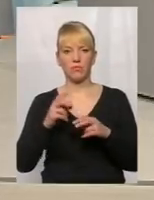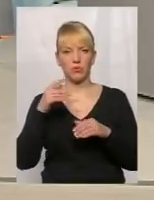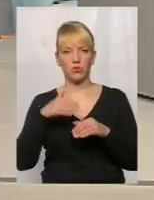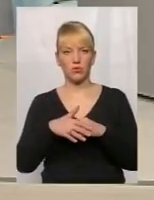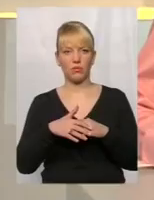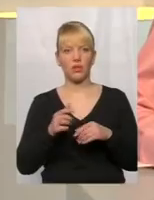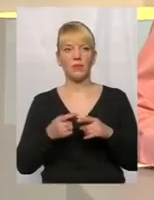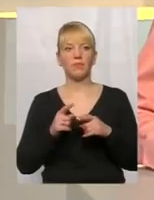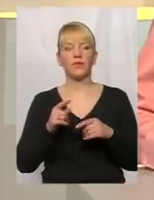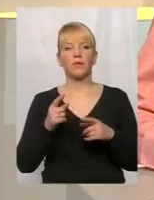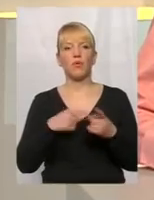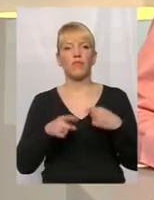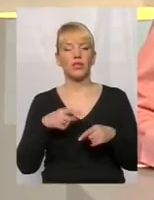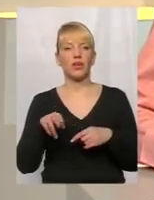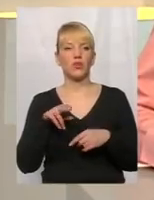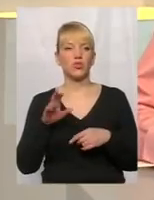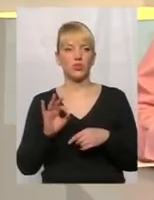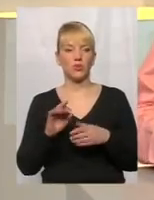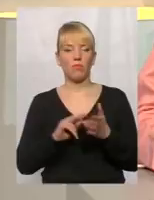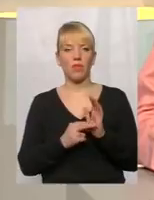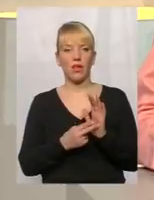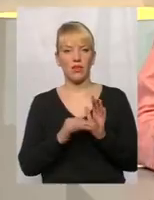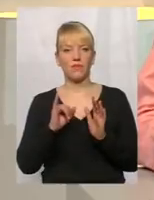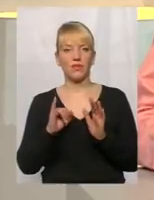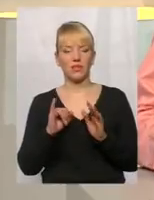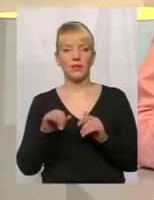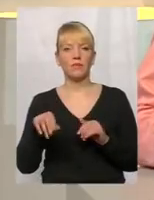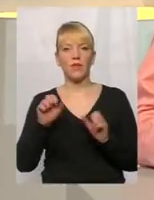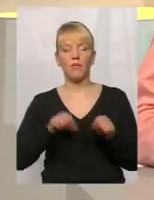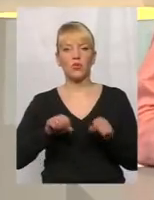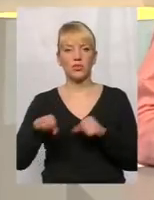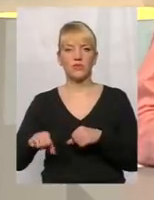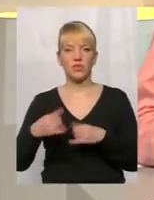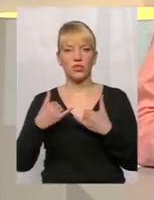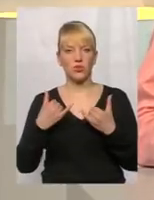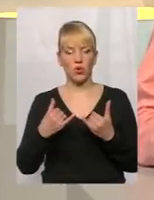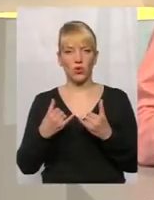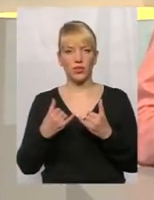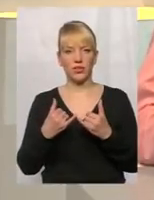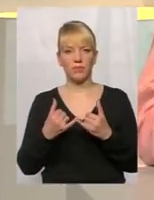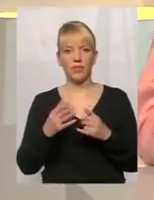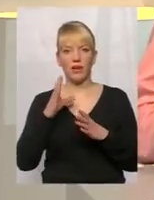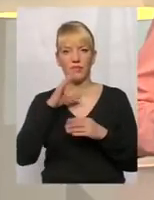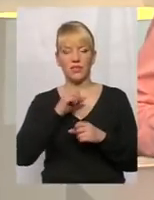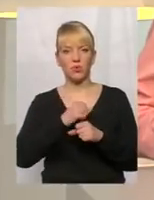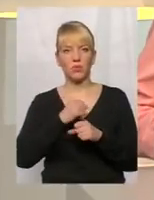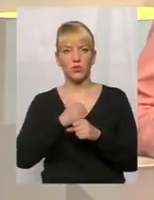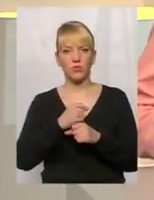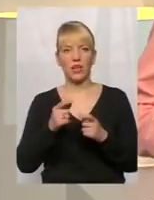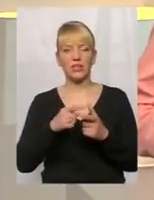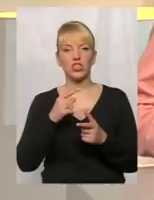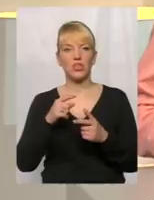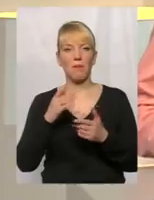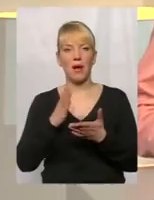Повертаючись до планів і можливості сьогодні ефективно працювати, чи